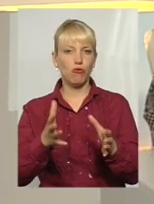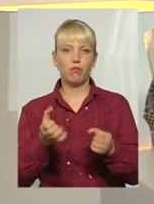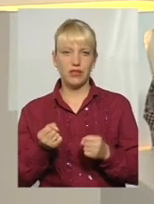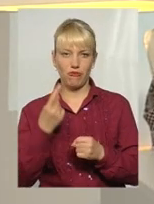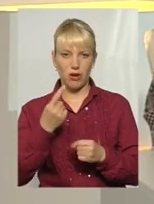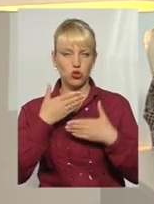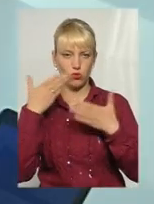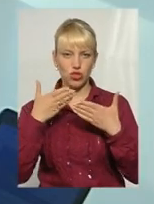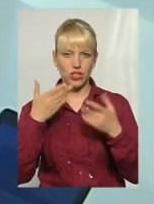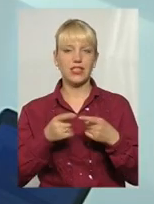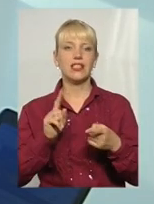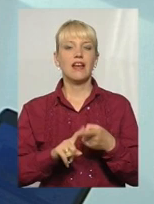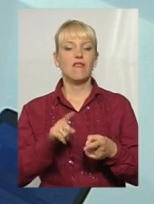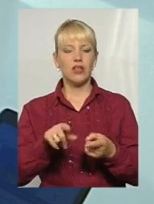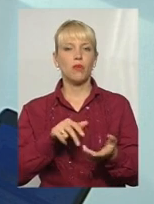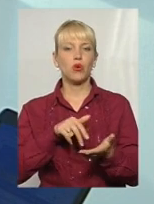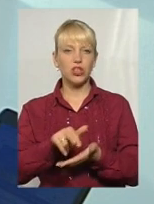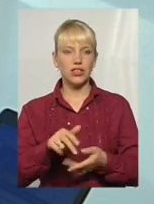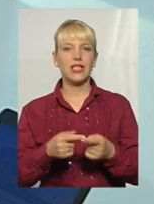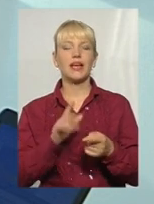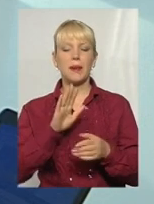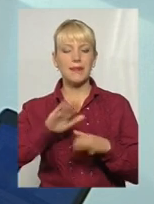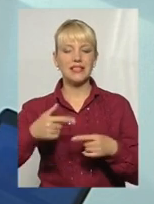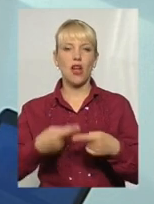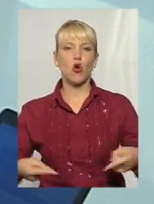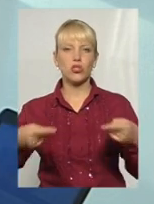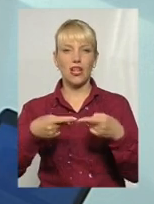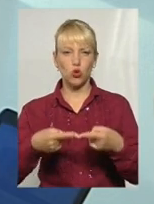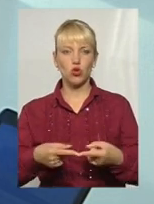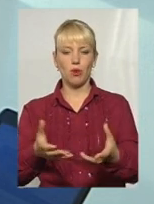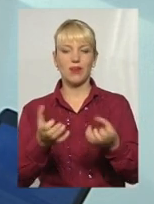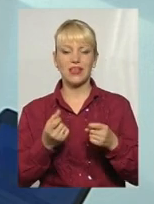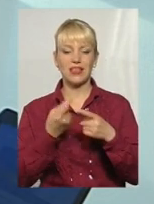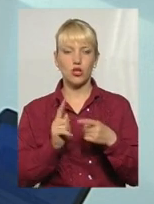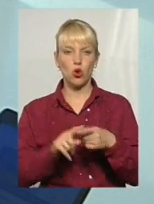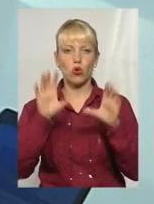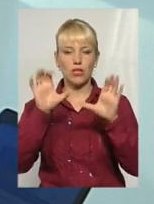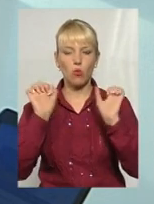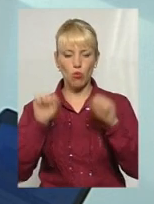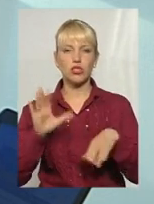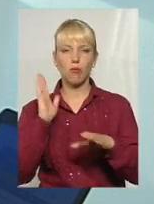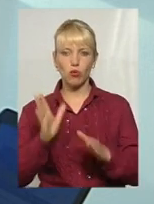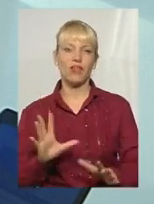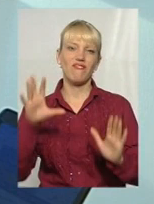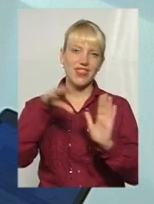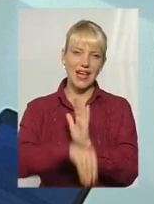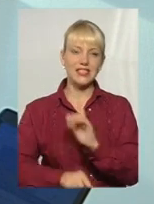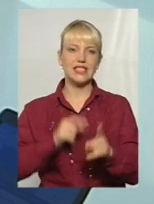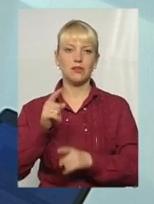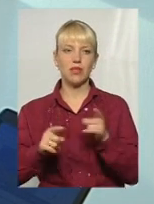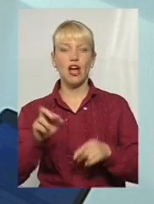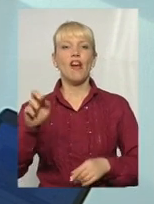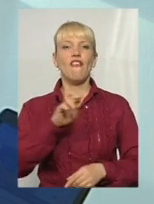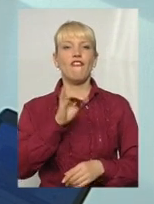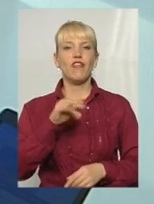це не головне, він похідний і після остаточного прийняття цього закону можна буде внести зміни. Тобто філософія